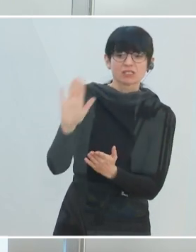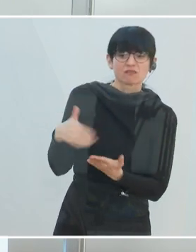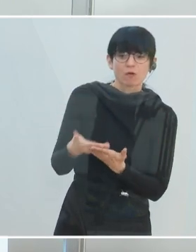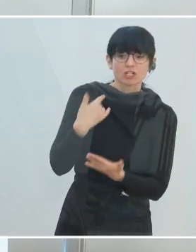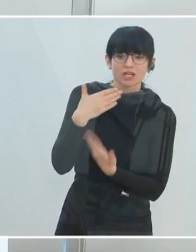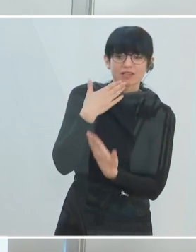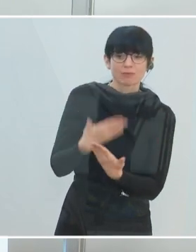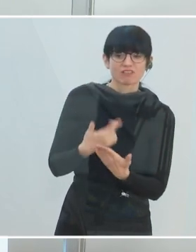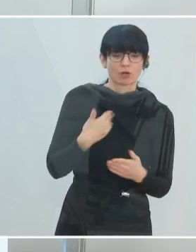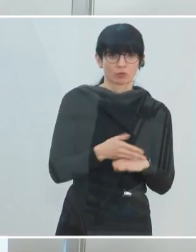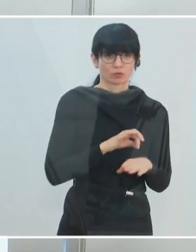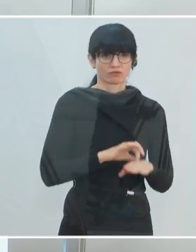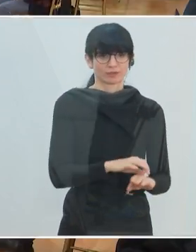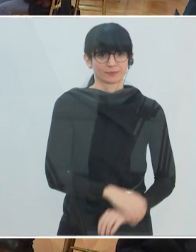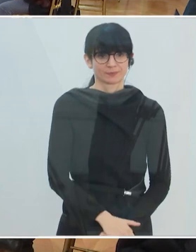und Empfehlungen durchzuführen.